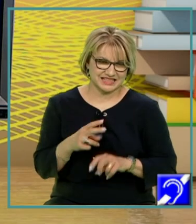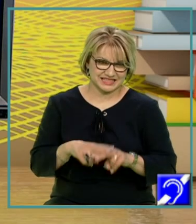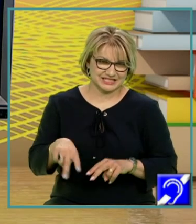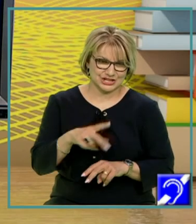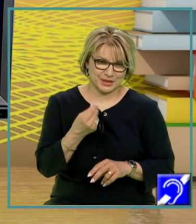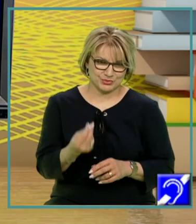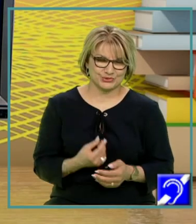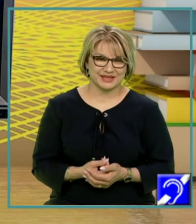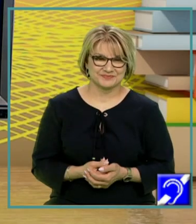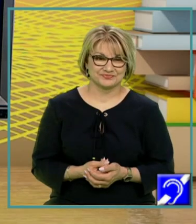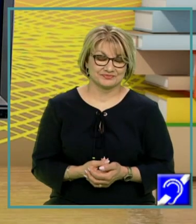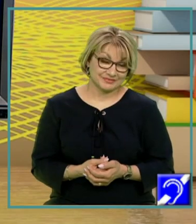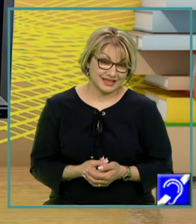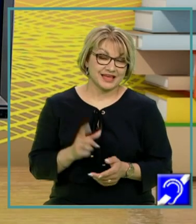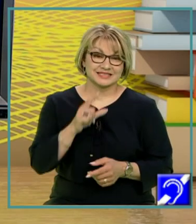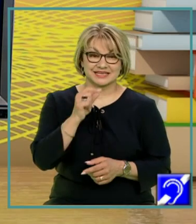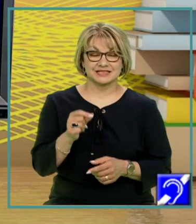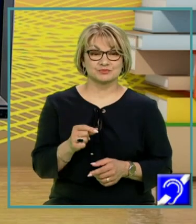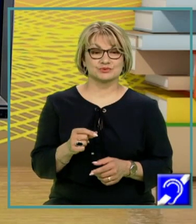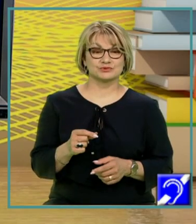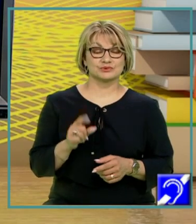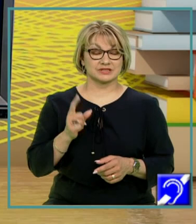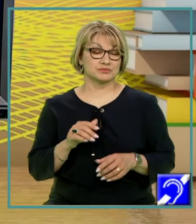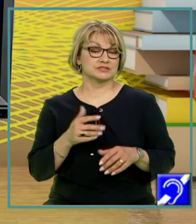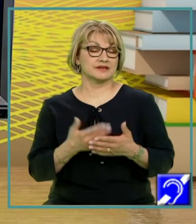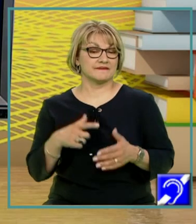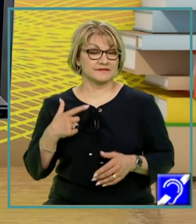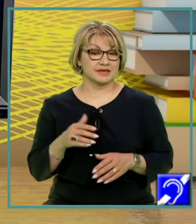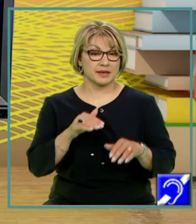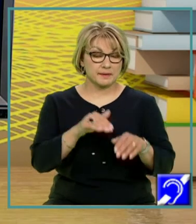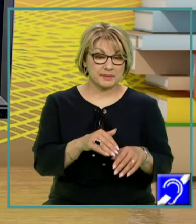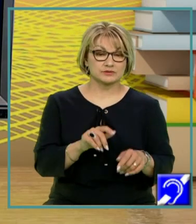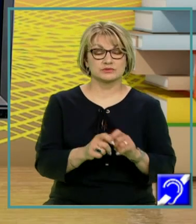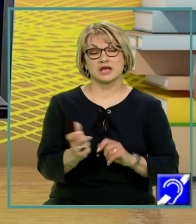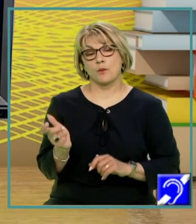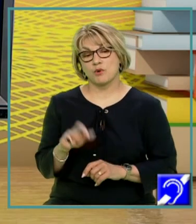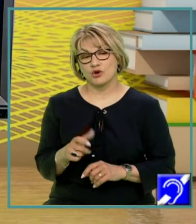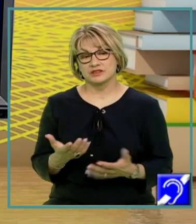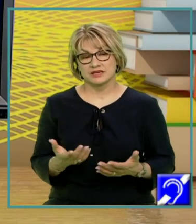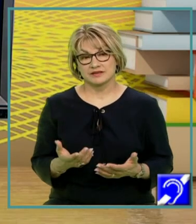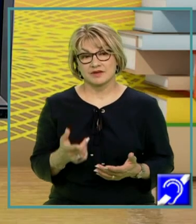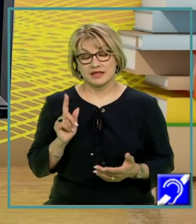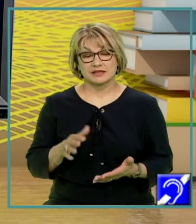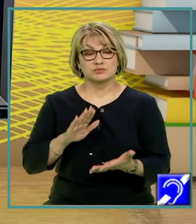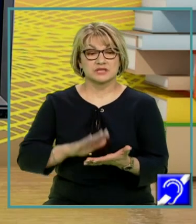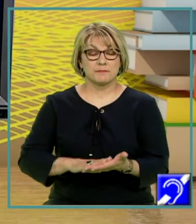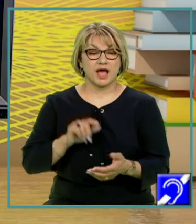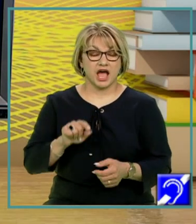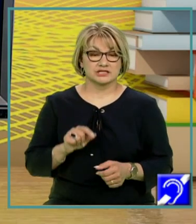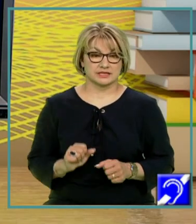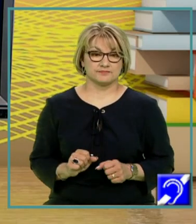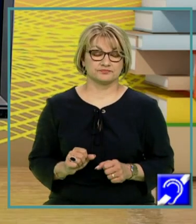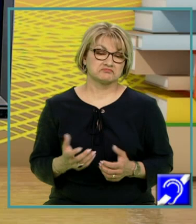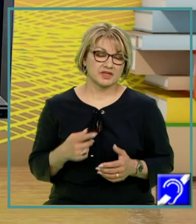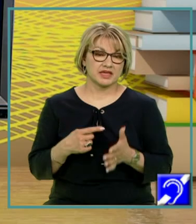răspunsul argumentarea voastră fie pentru fie împotriva tezii se va baza pe considerații de acest fel. Credeți că mintea omenească